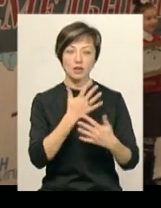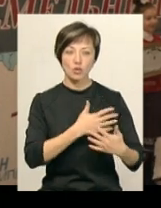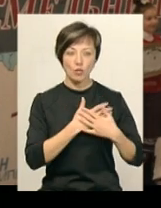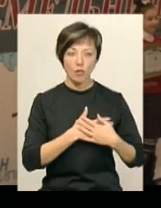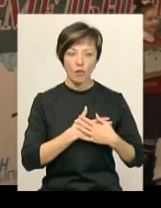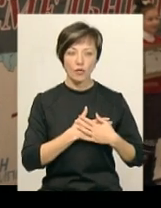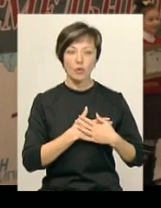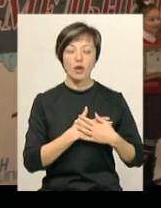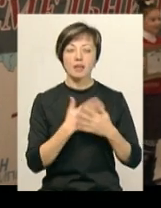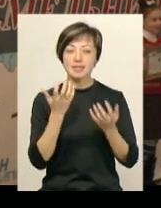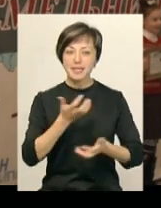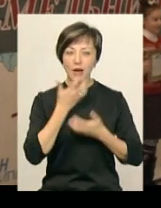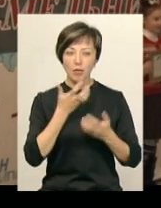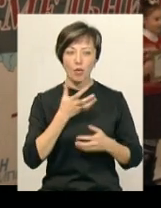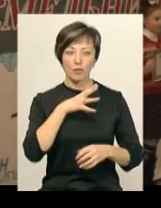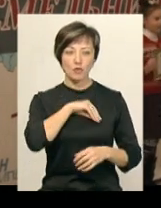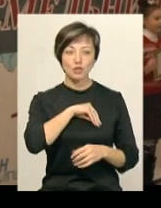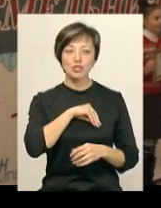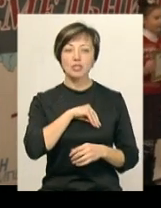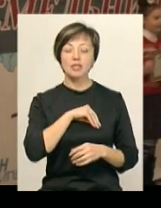'ю, з теплом в душі.